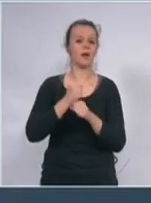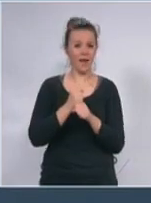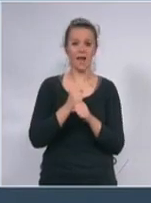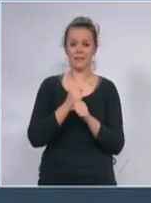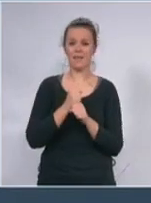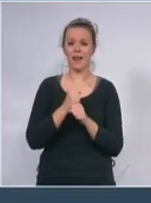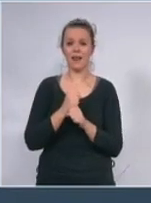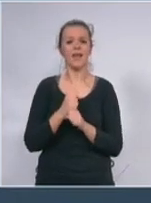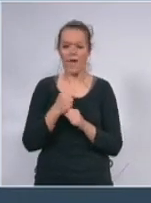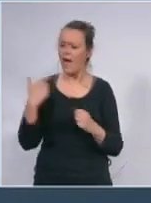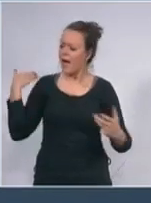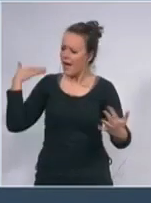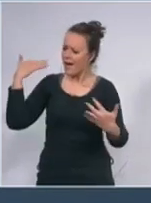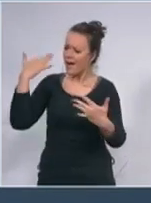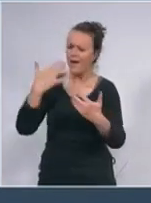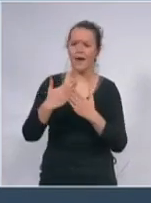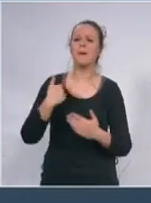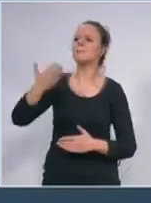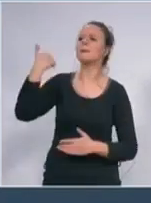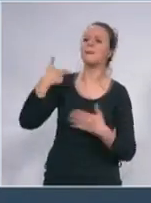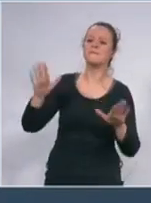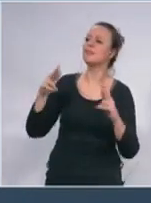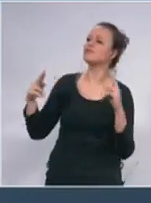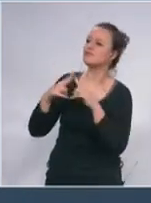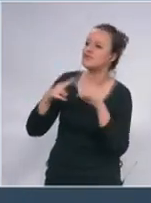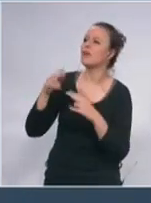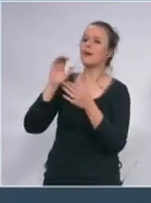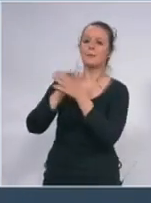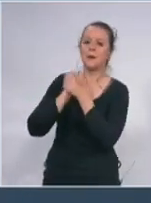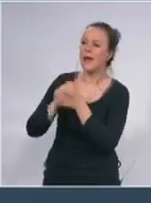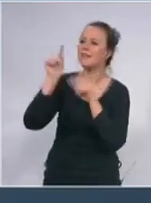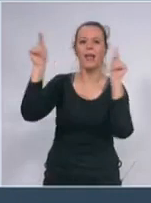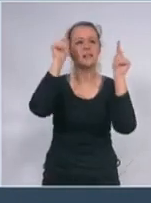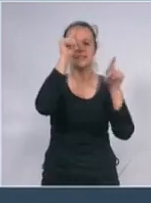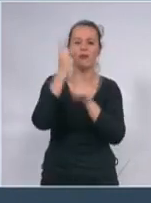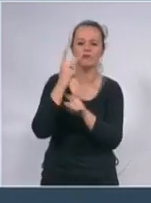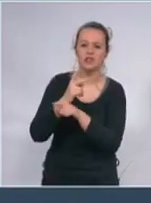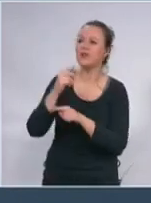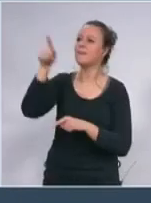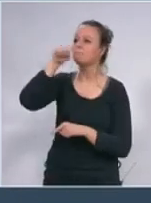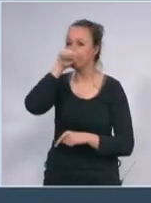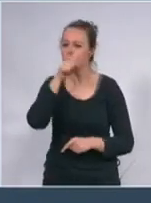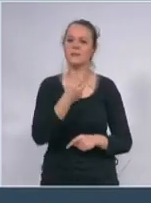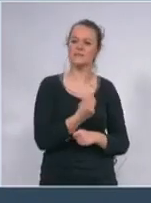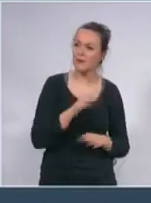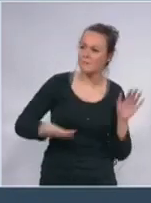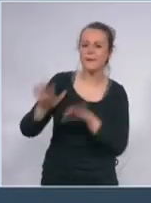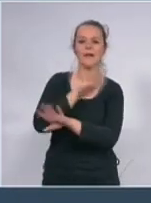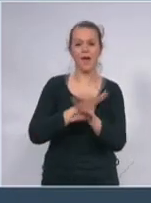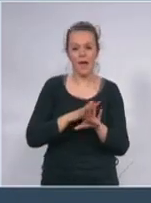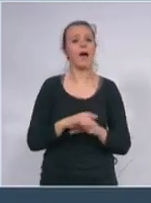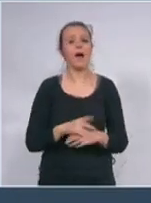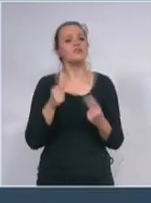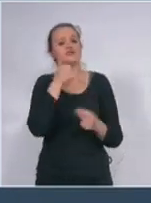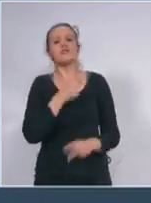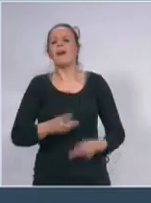ali znanstava naše ljubavi prema Srbiji ono što je važno to je da ovi lekari